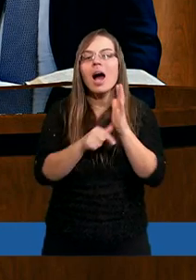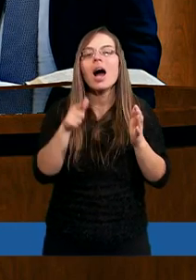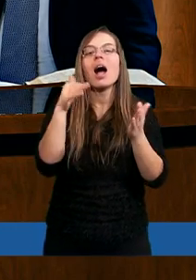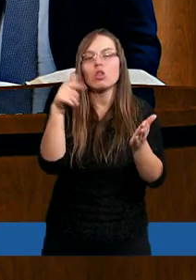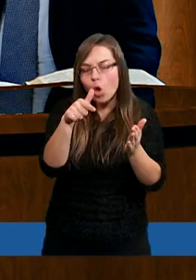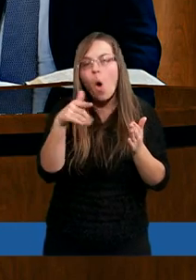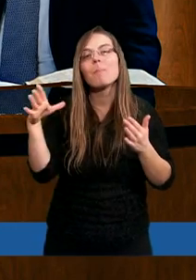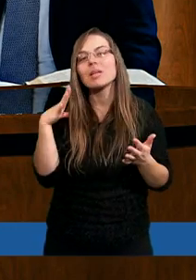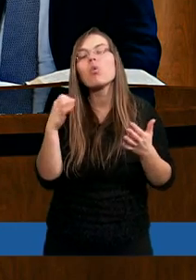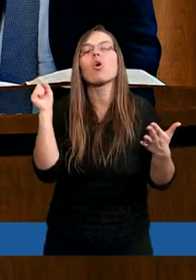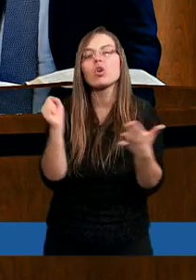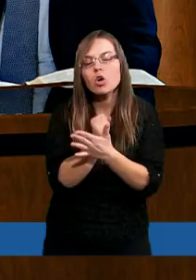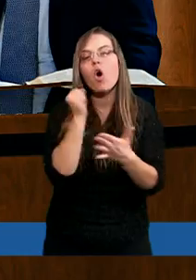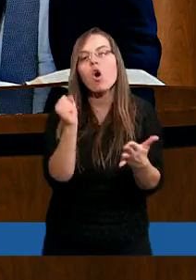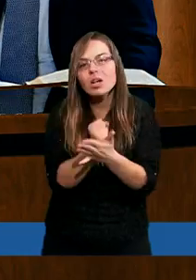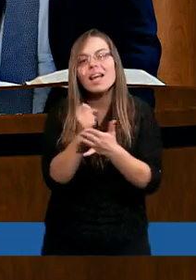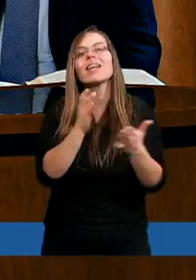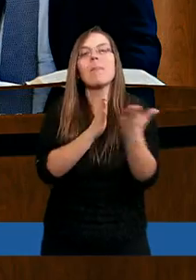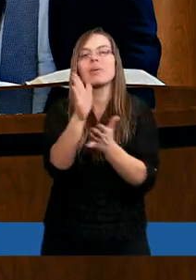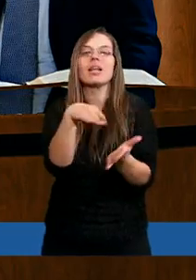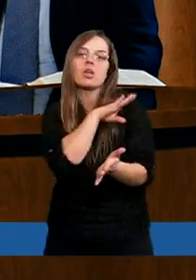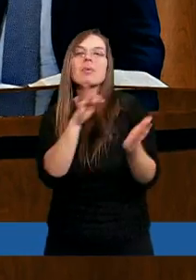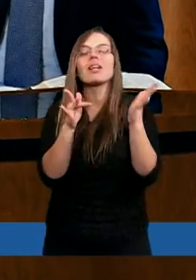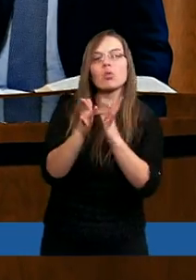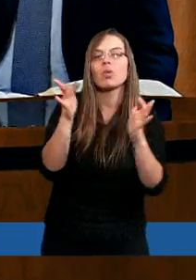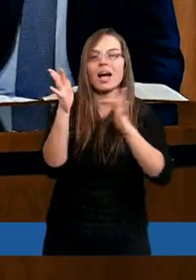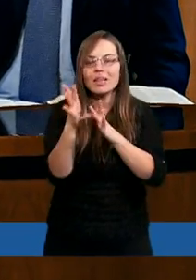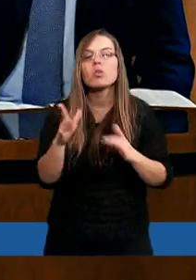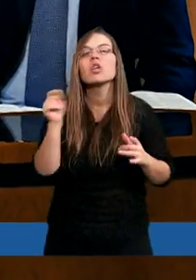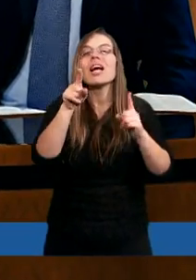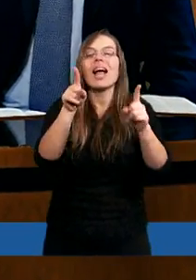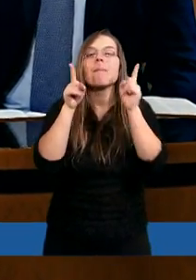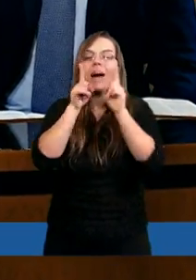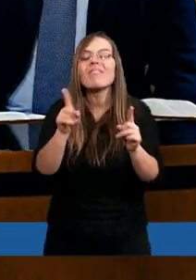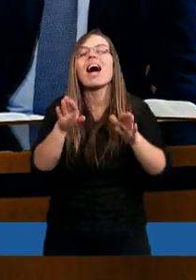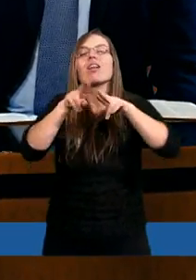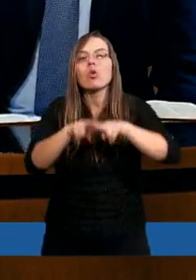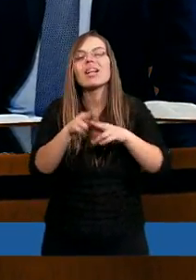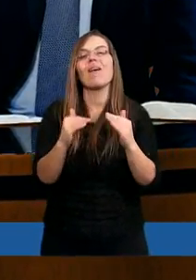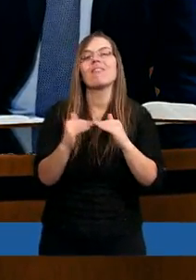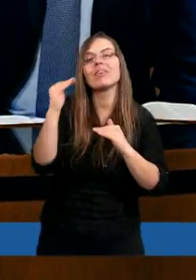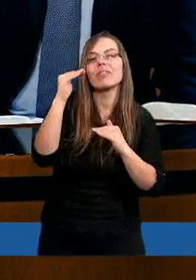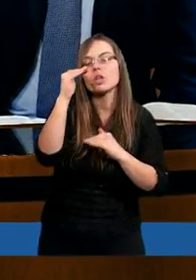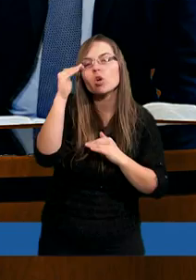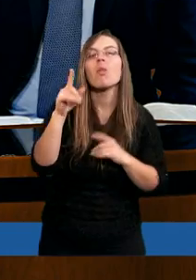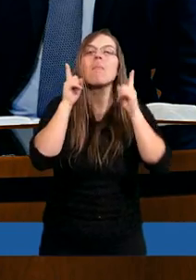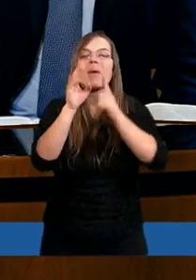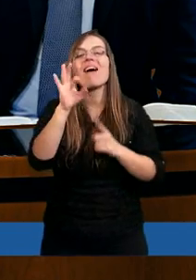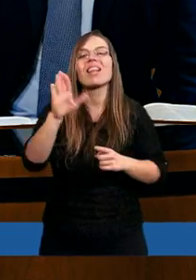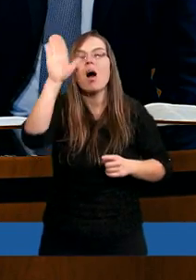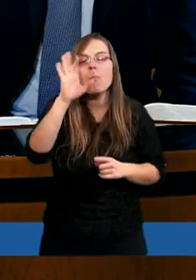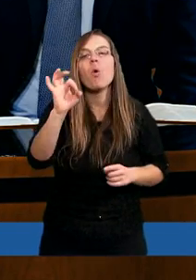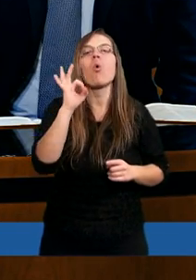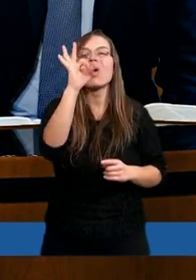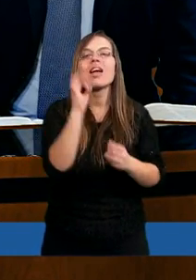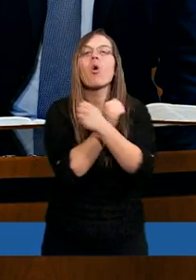ale było konieczne, że przez śmierć i cierpienie Chrystusa prawda została wywyższona. Prawda o Bogu,